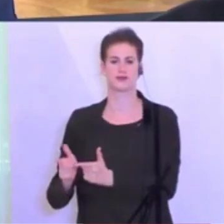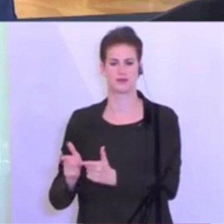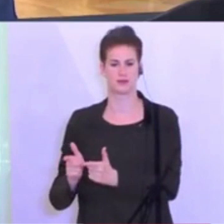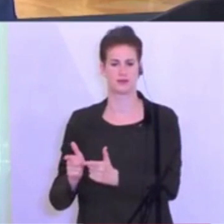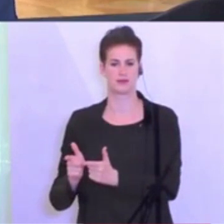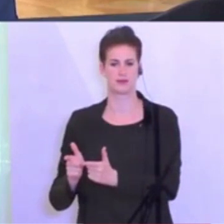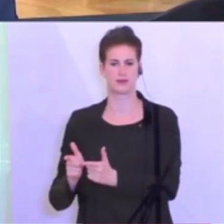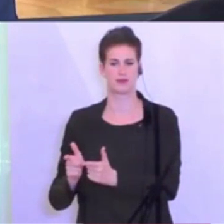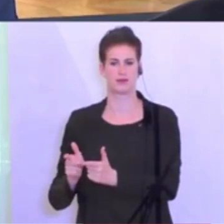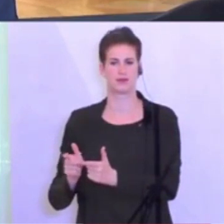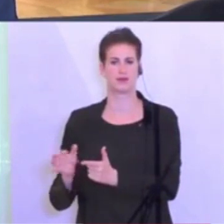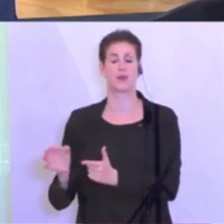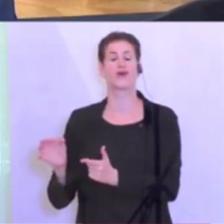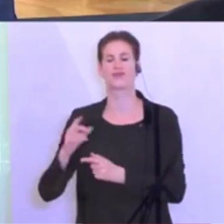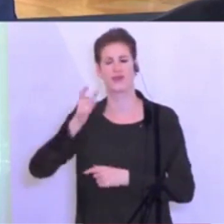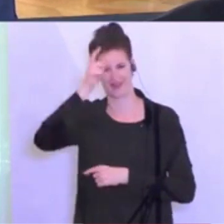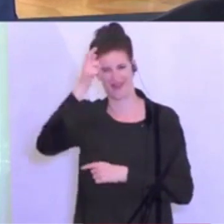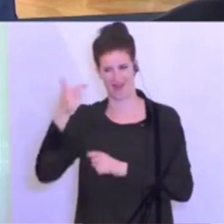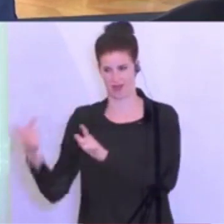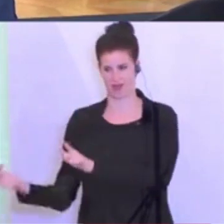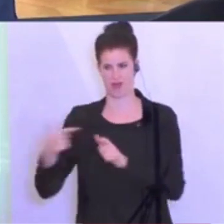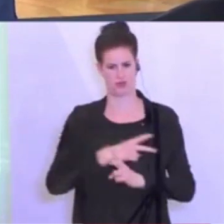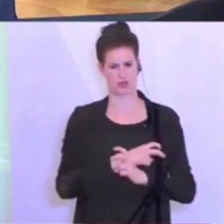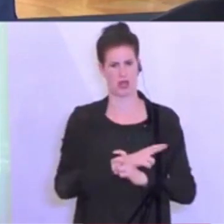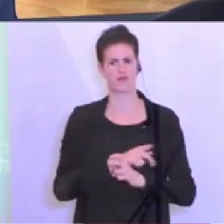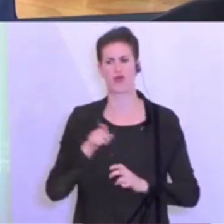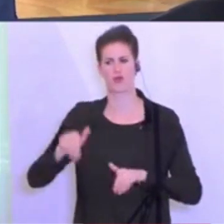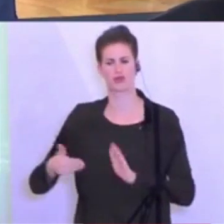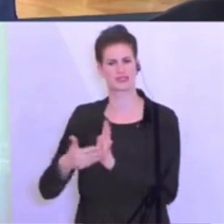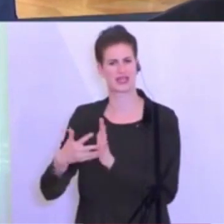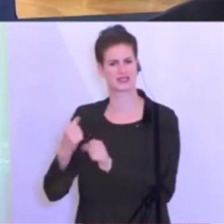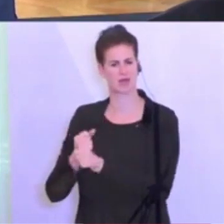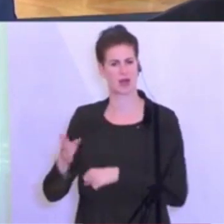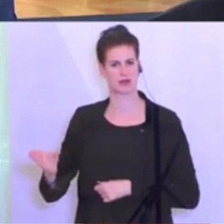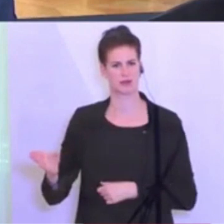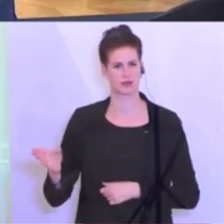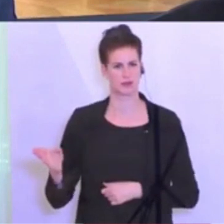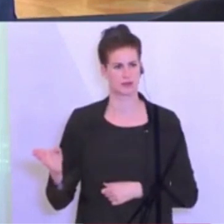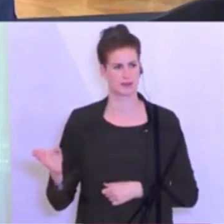Türkei ein Test gemacht werden? Und müssen Reisende bei den